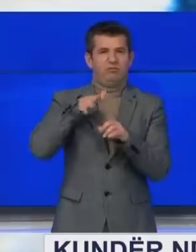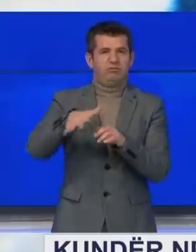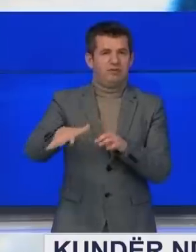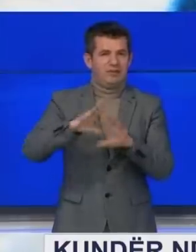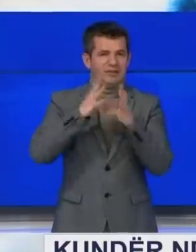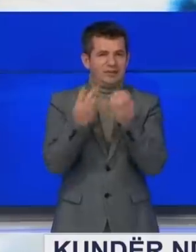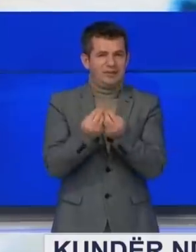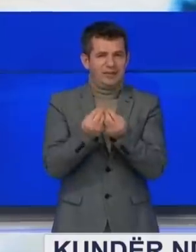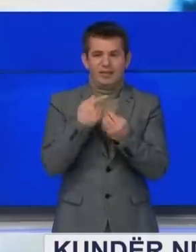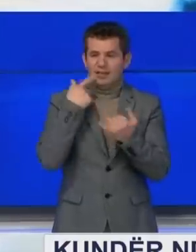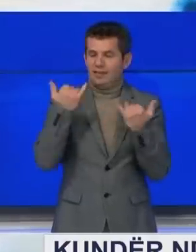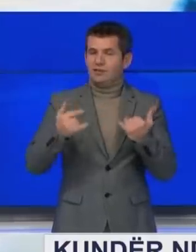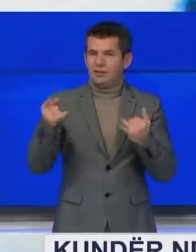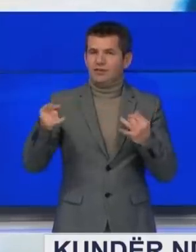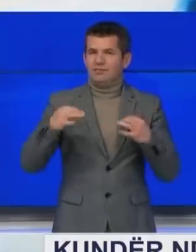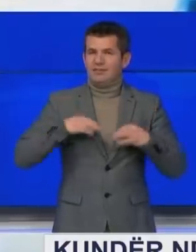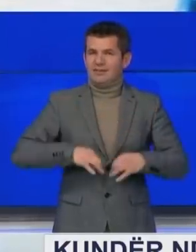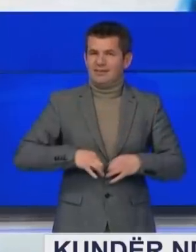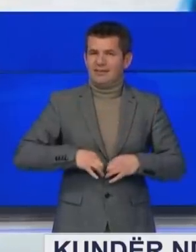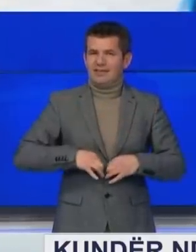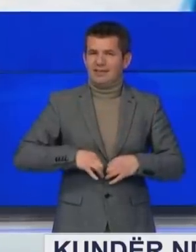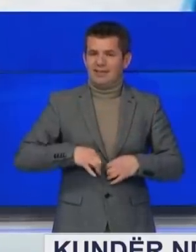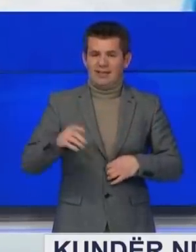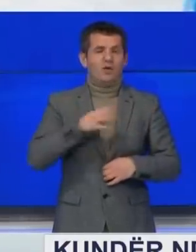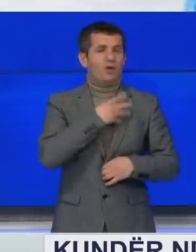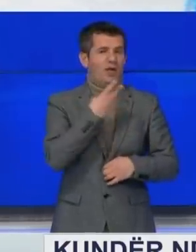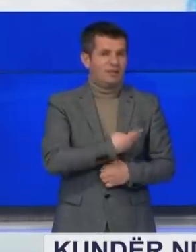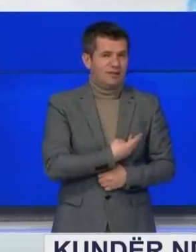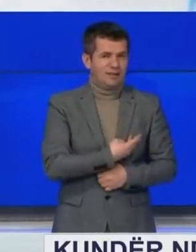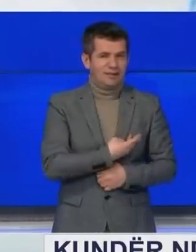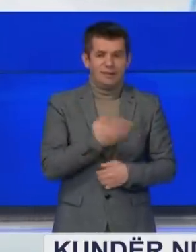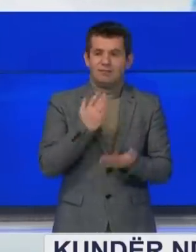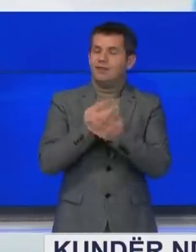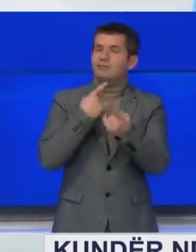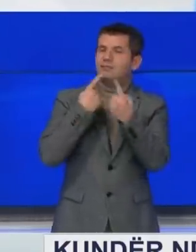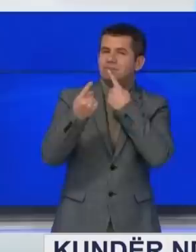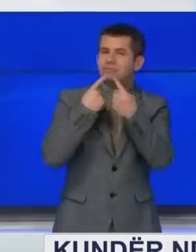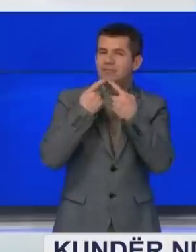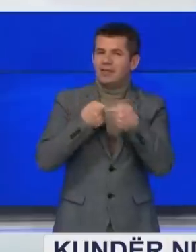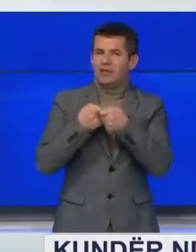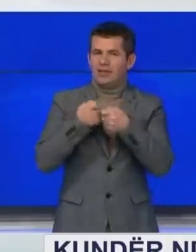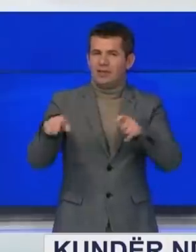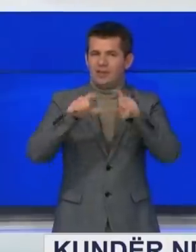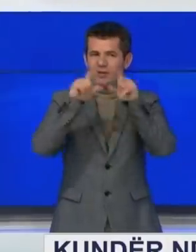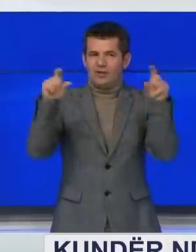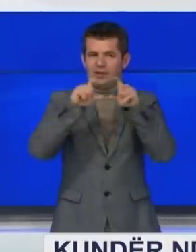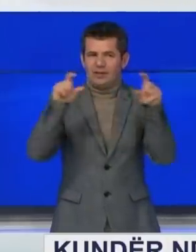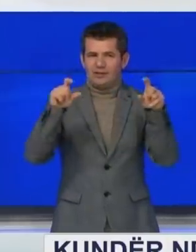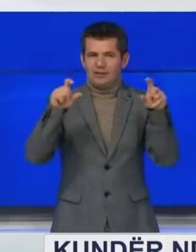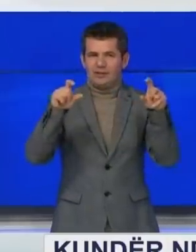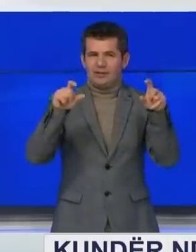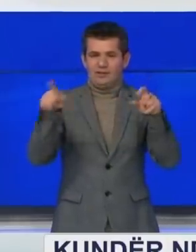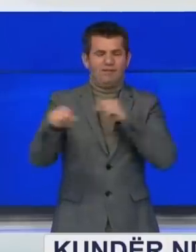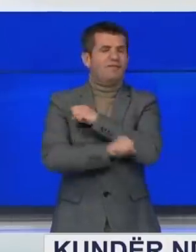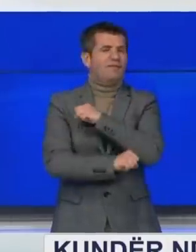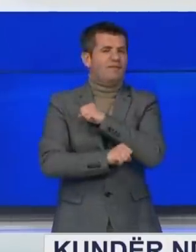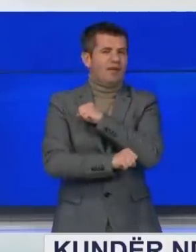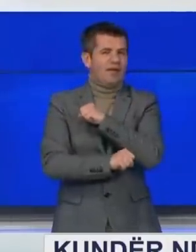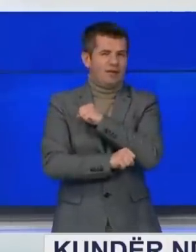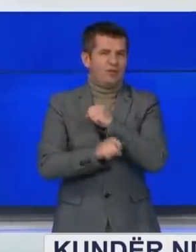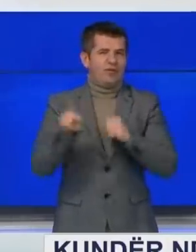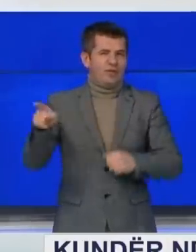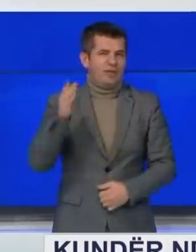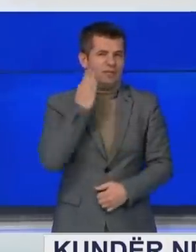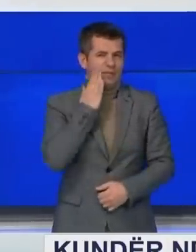Kroacis Kolinda Grabar Kitaroviç njëfto Radio Evropa e Lirë. Gjatë një diskutimit të organizuar nga Instituti Hoveri, Universitetit Stanfordit,